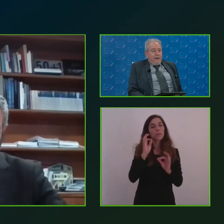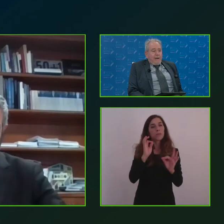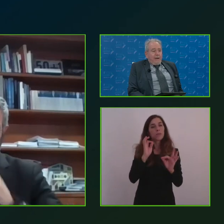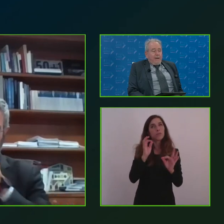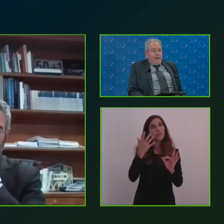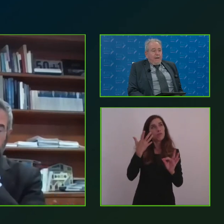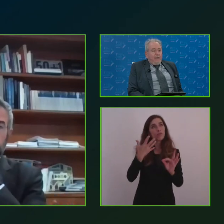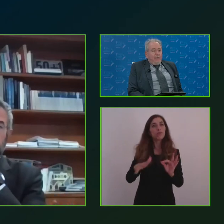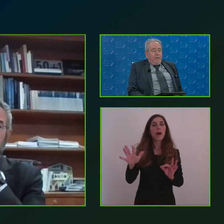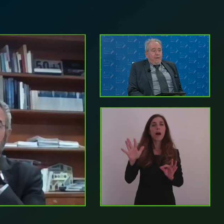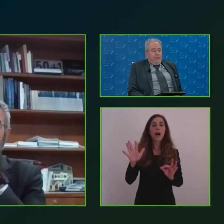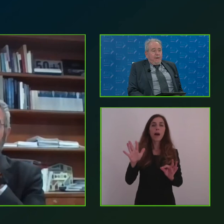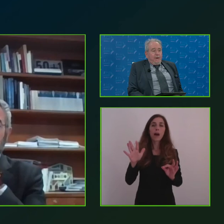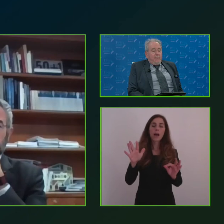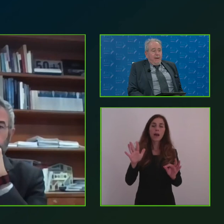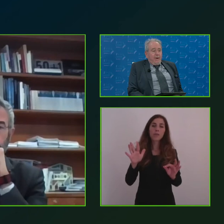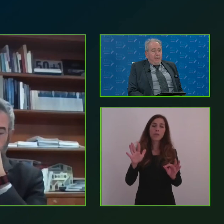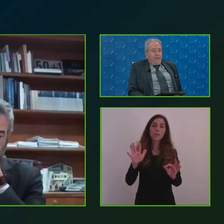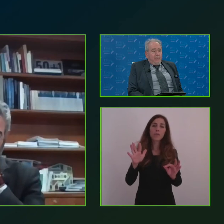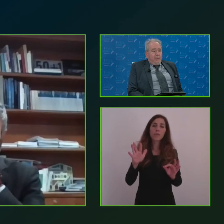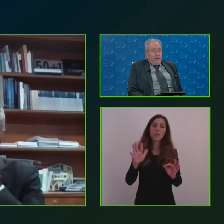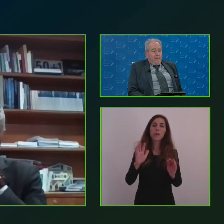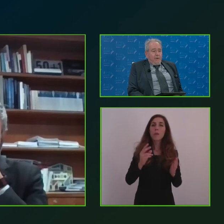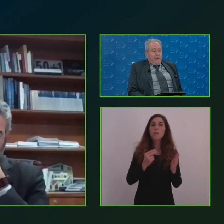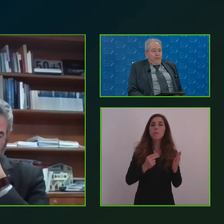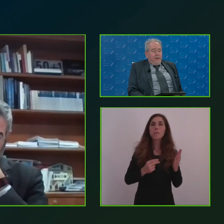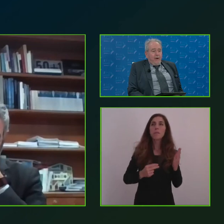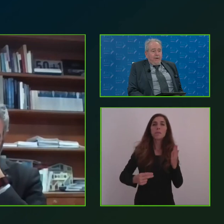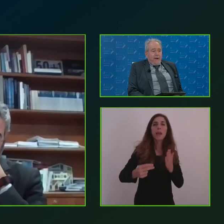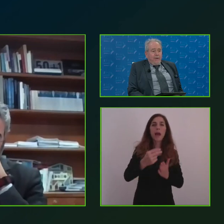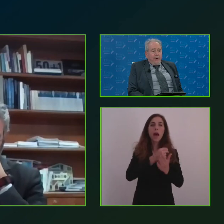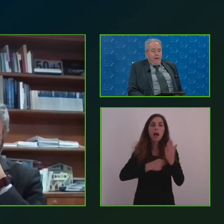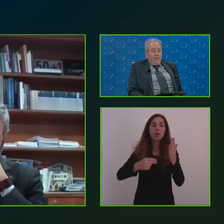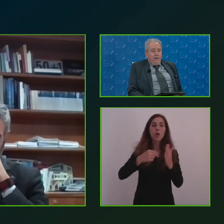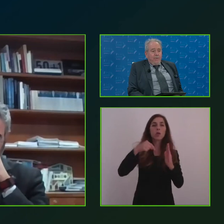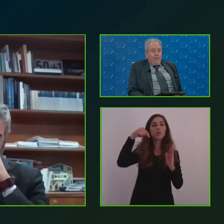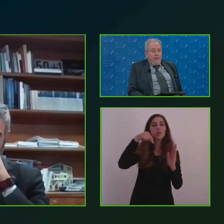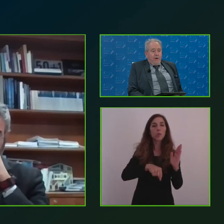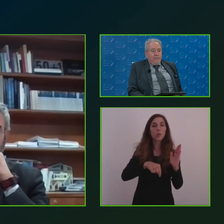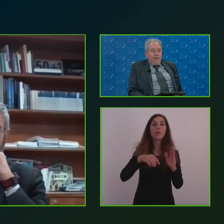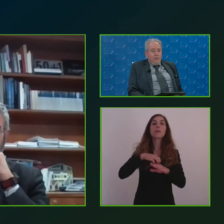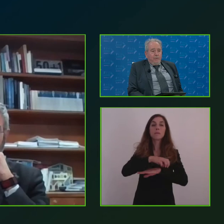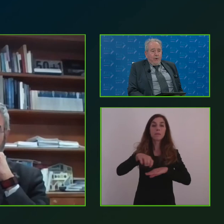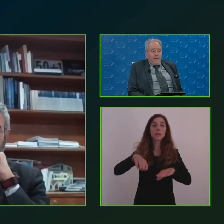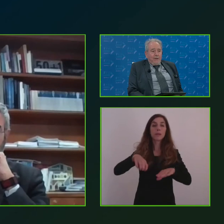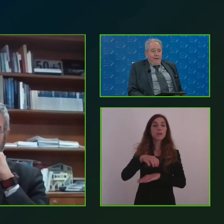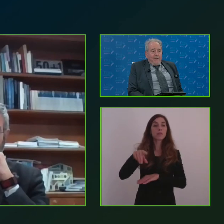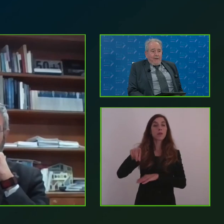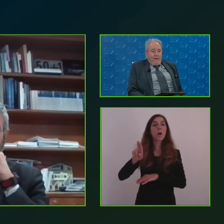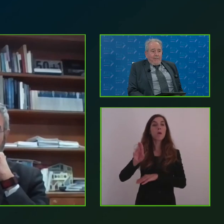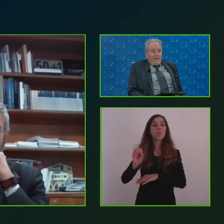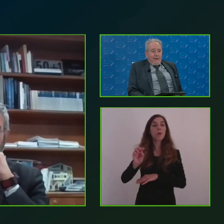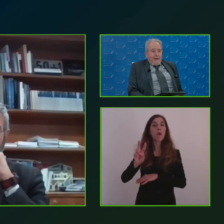nell'indicazione del piano sud del Ministro Provenzano, che tra l'altro come hai visto ha avuto un endorsement molto forte